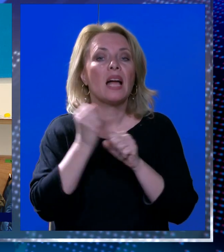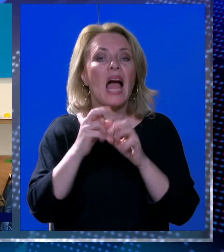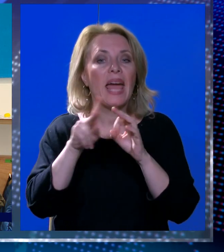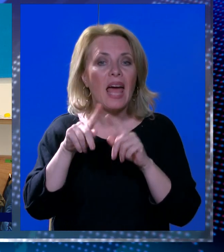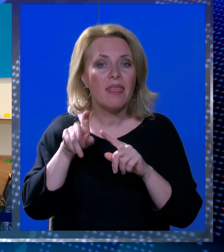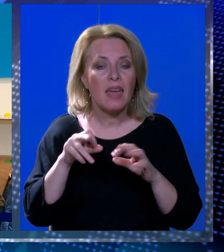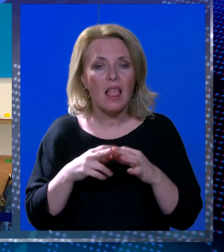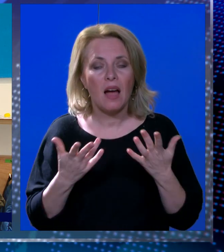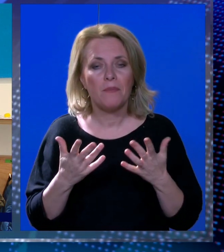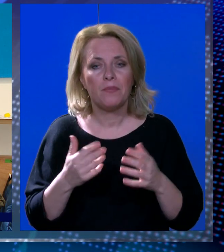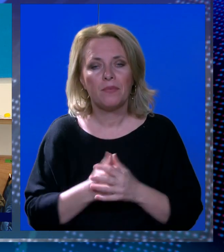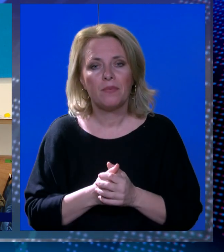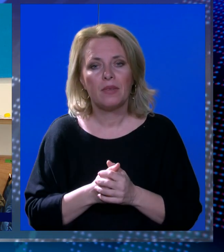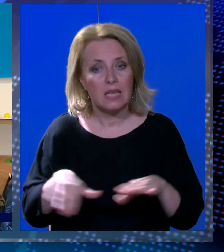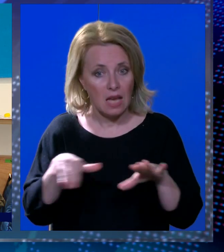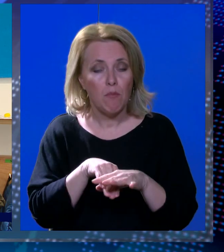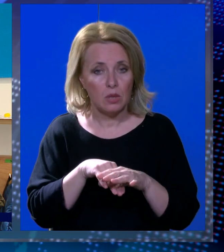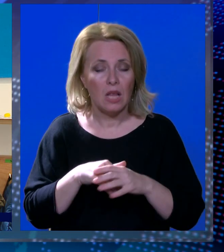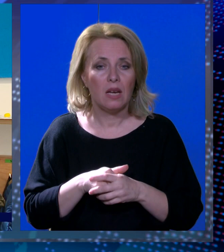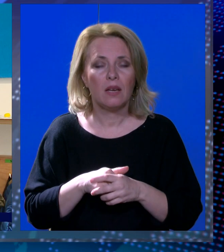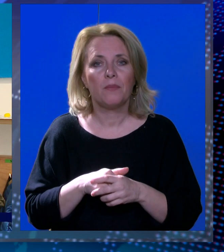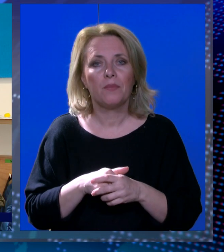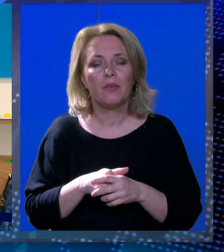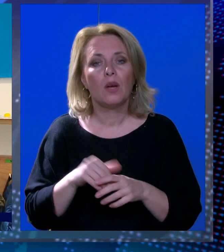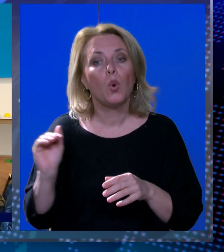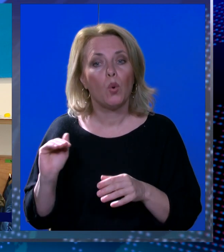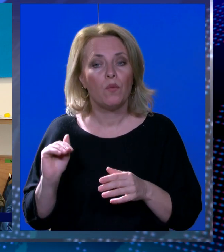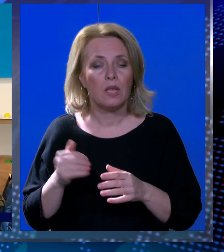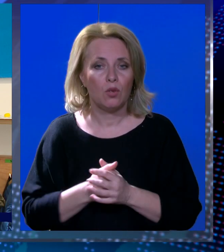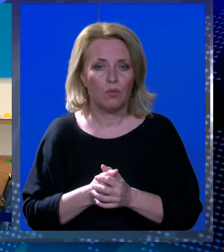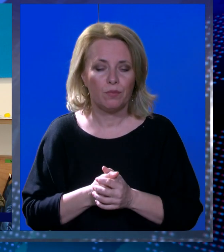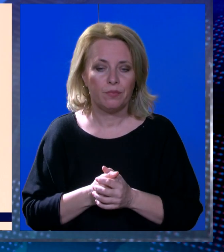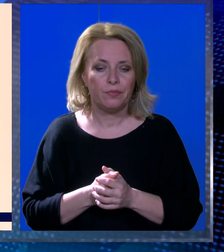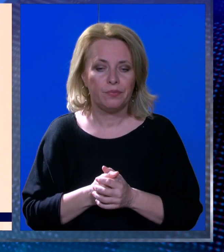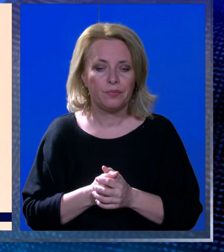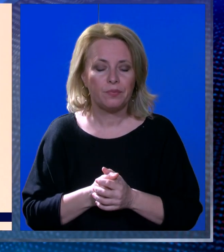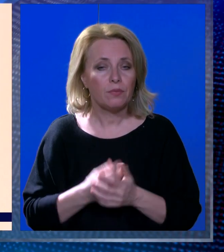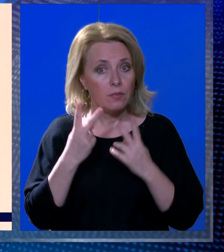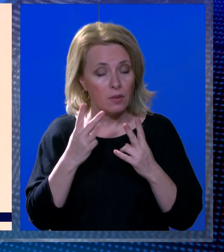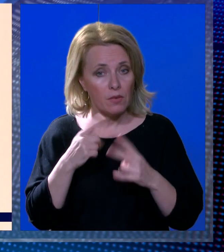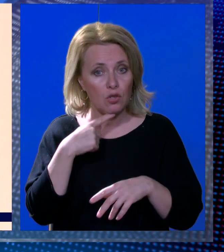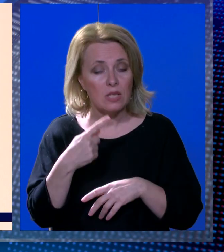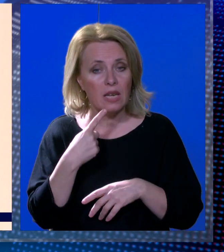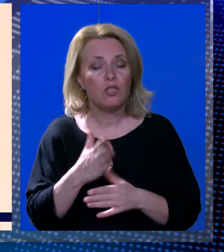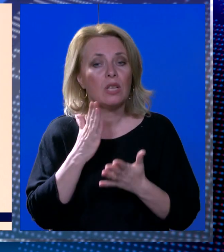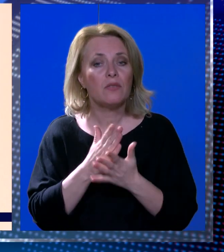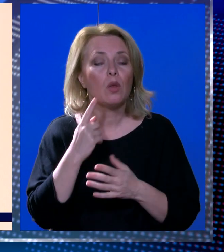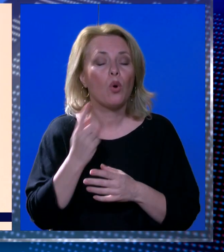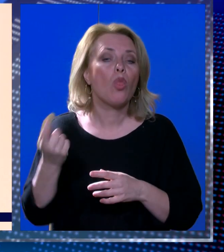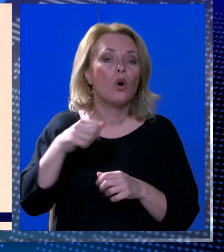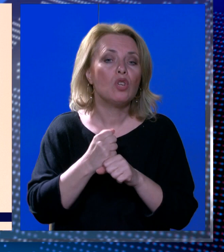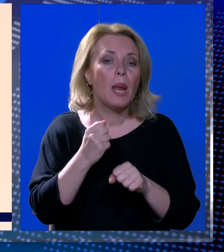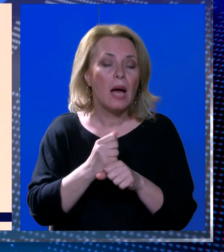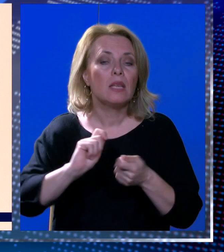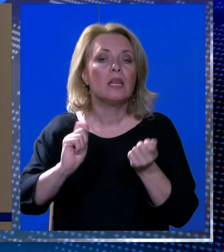zaposlenih u dječjom vrtićima. Bitno je za napomenuti kako svatko